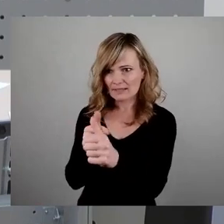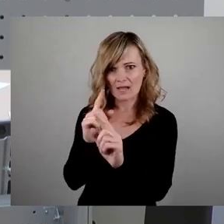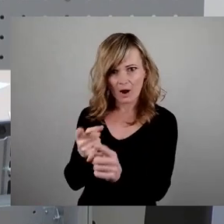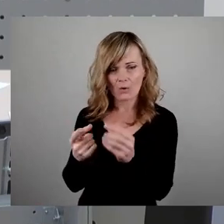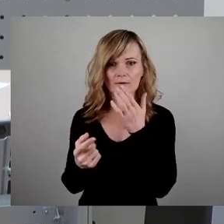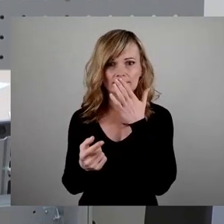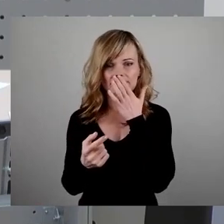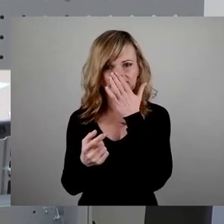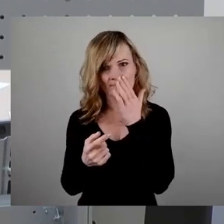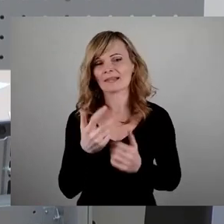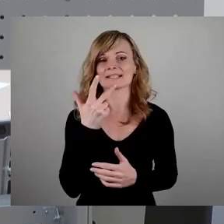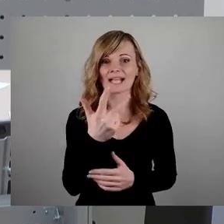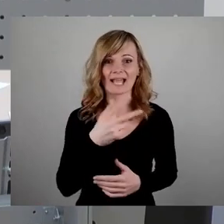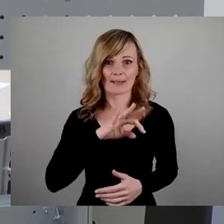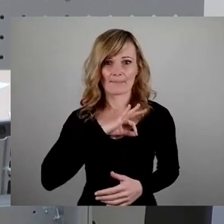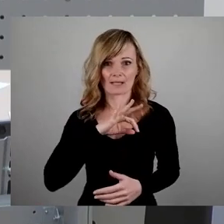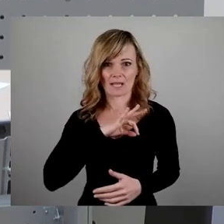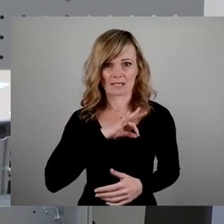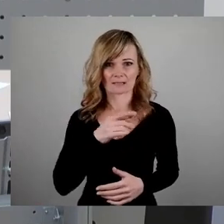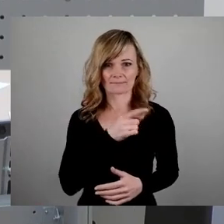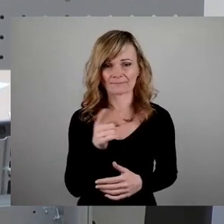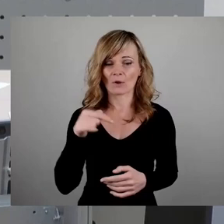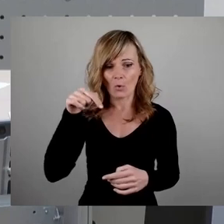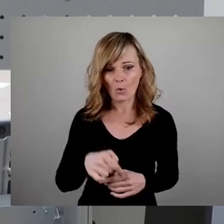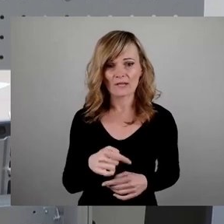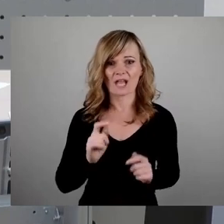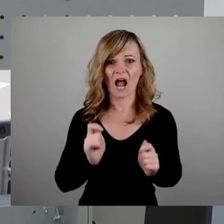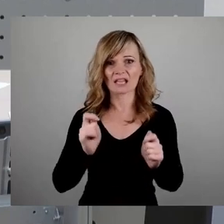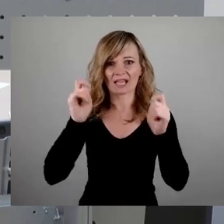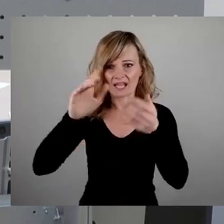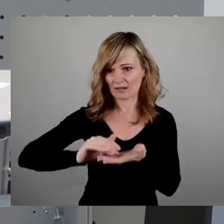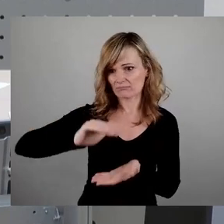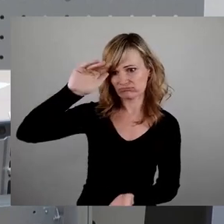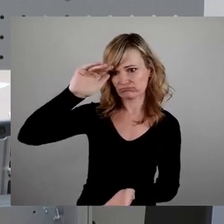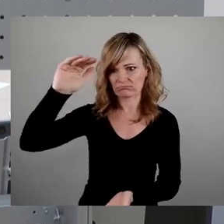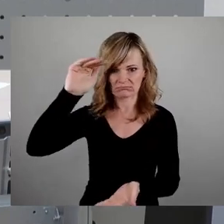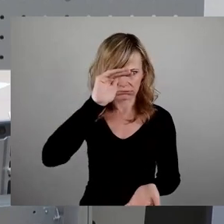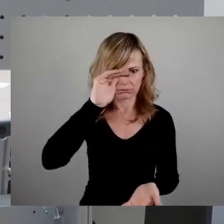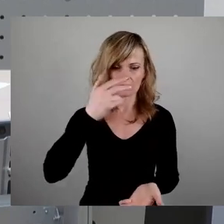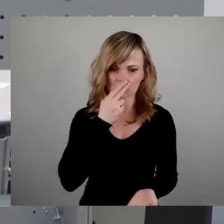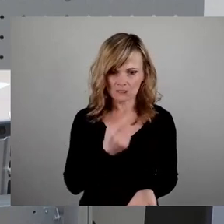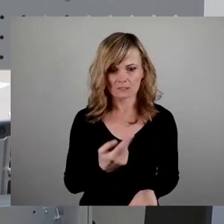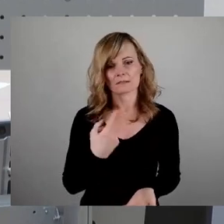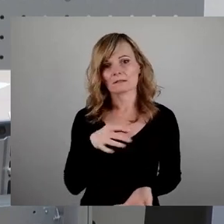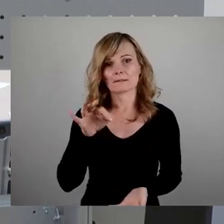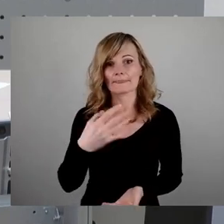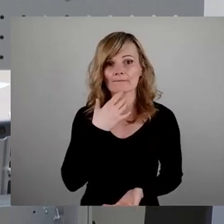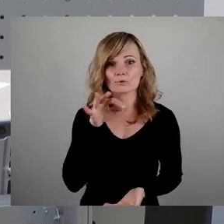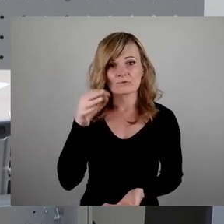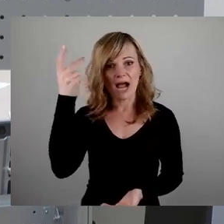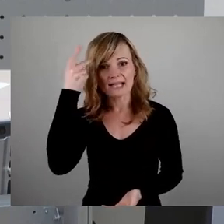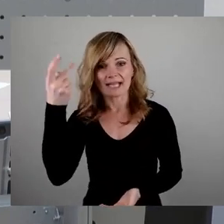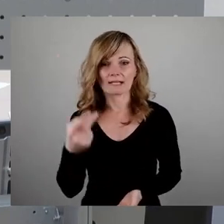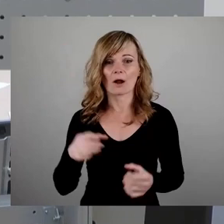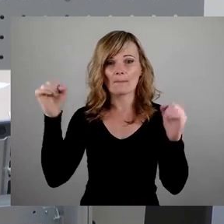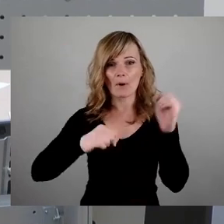Drei Parteien beschäftigen uns mit Anträgen heute damit, dass sie etwas für das Andenken an die Opfer der Bombenangriffe tun wollen. Da hätten wir